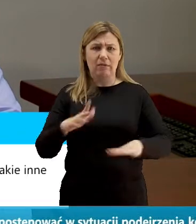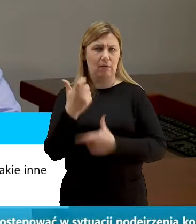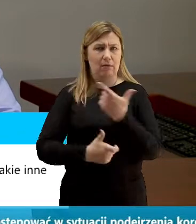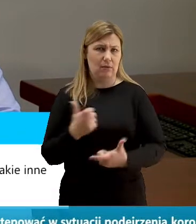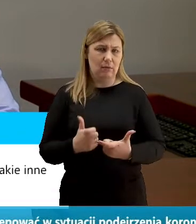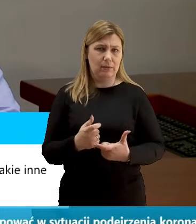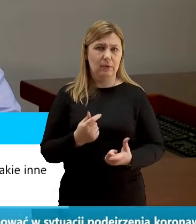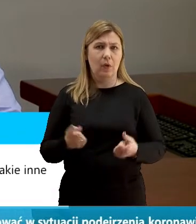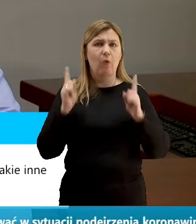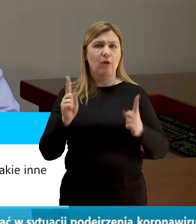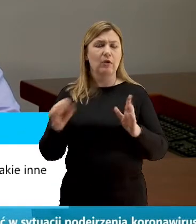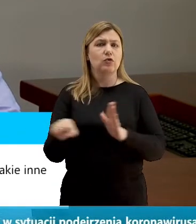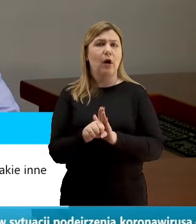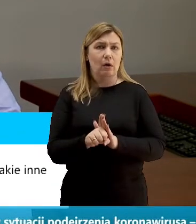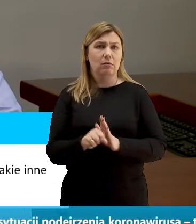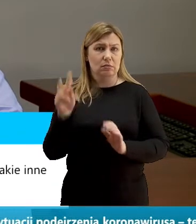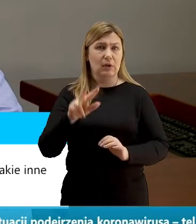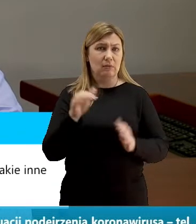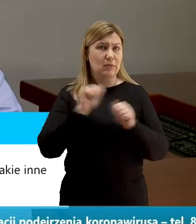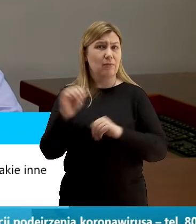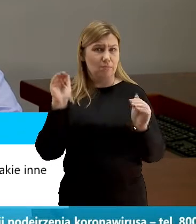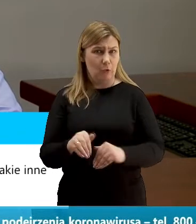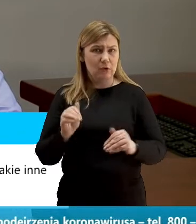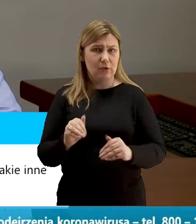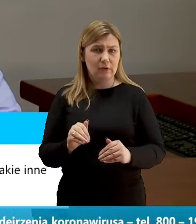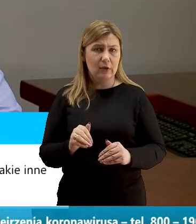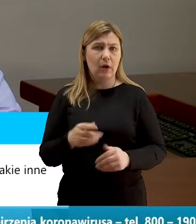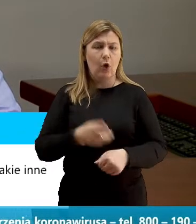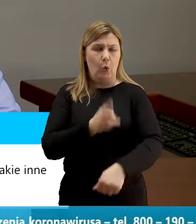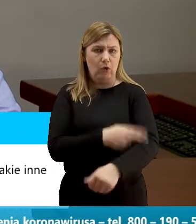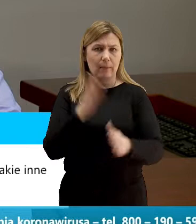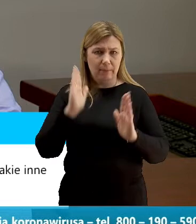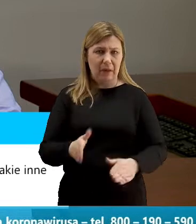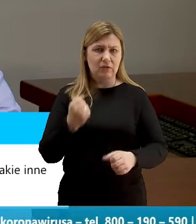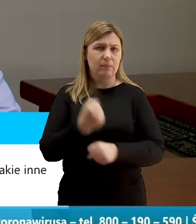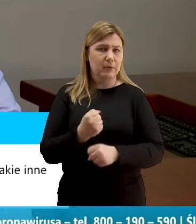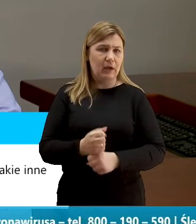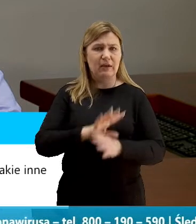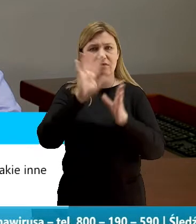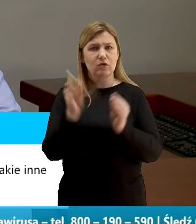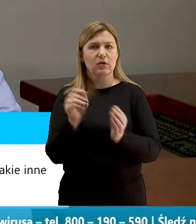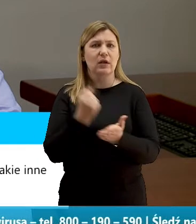dopóki jest to racjonalne, urząd będzie funkcjonował i wszystkie bieżące sprawy będzie